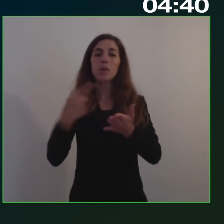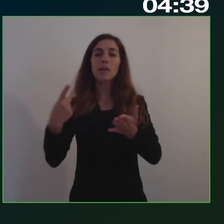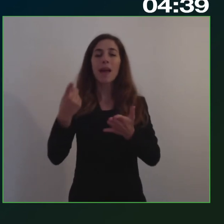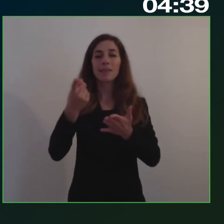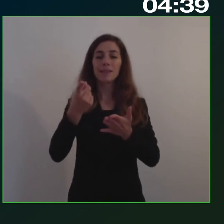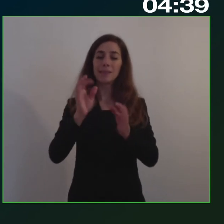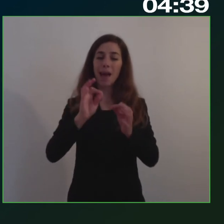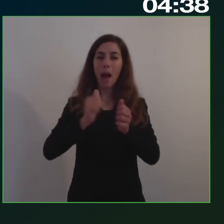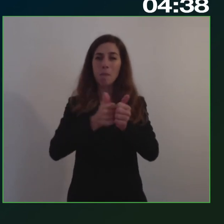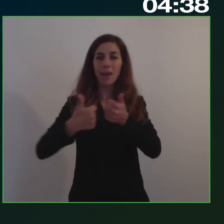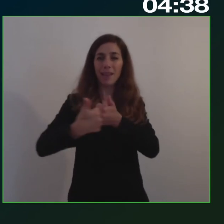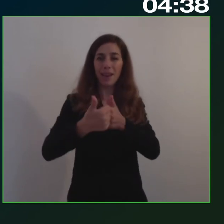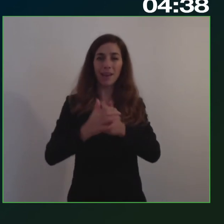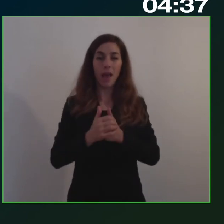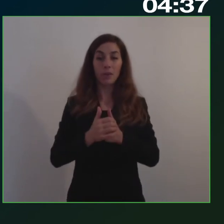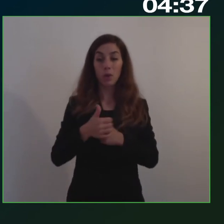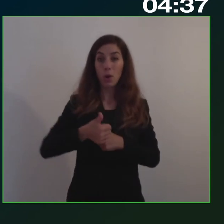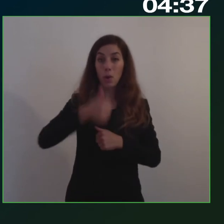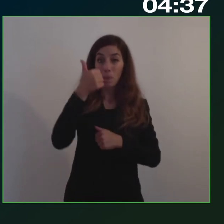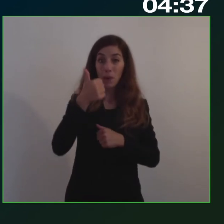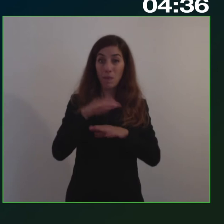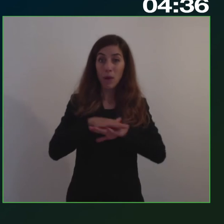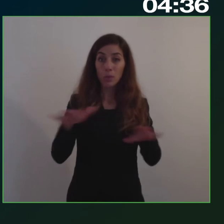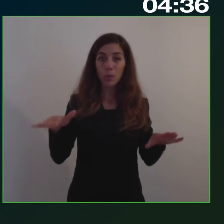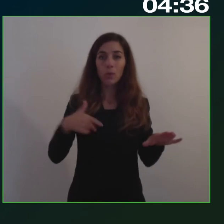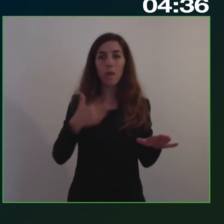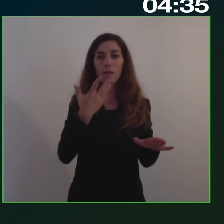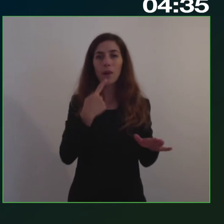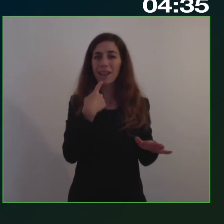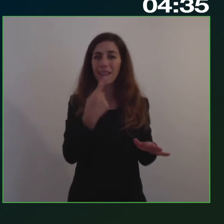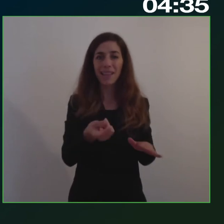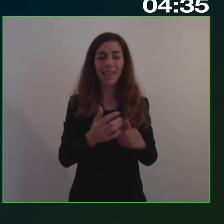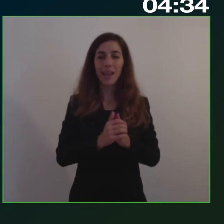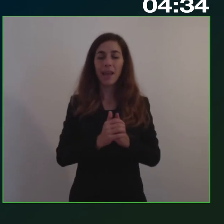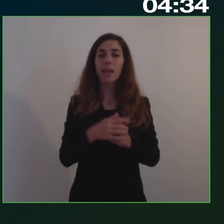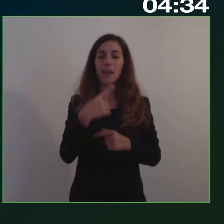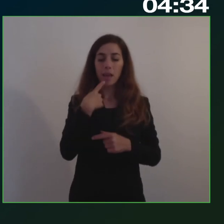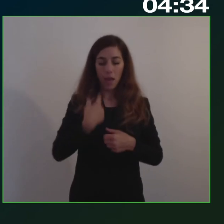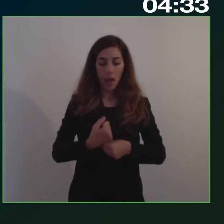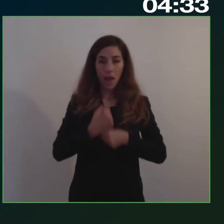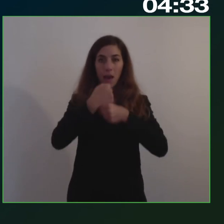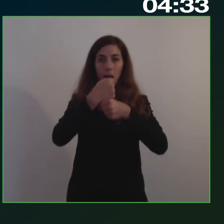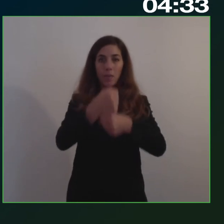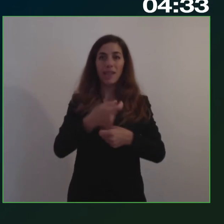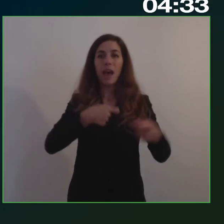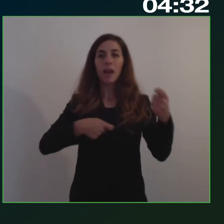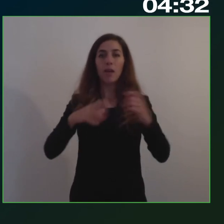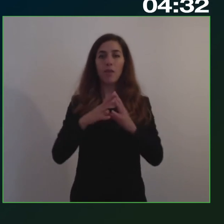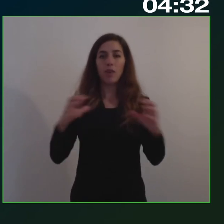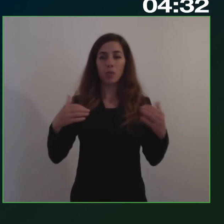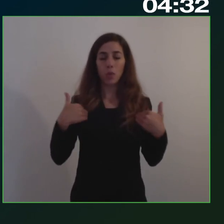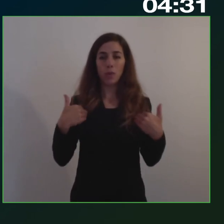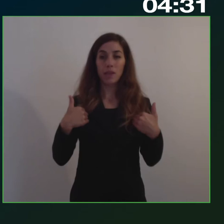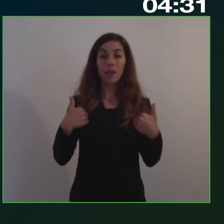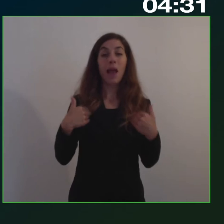Prima di tutto vorrei dire che per rappresentanti dell'industria Puglia il